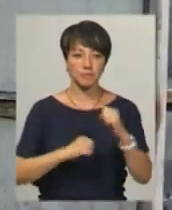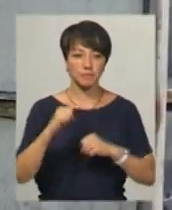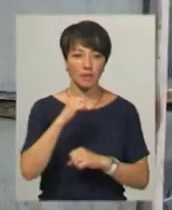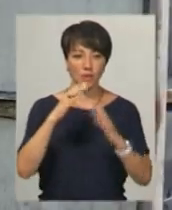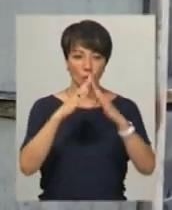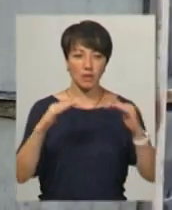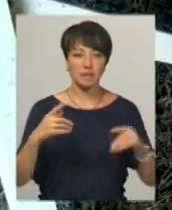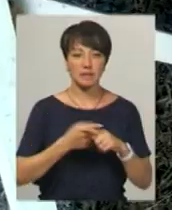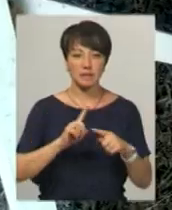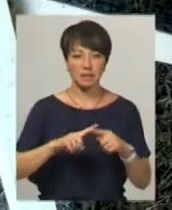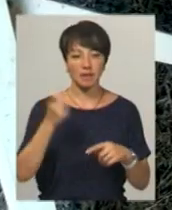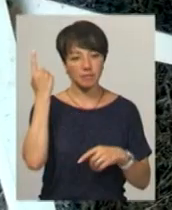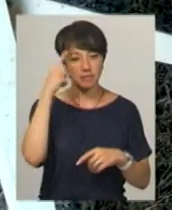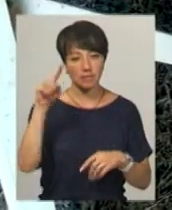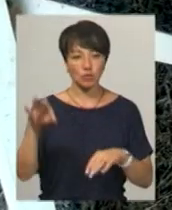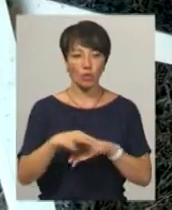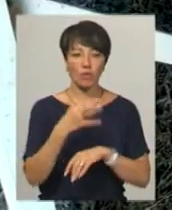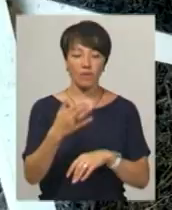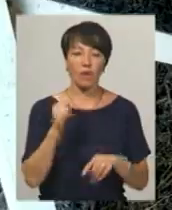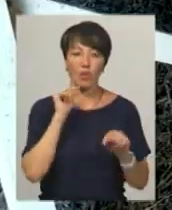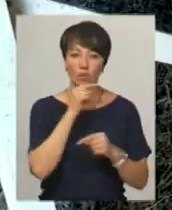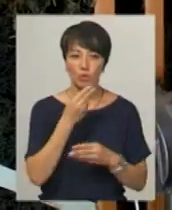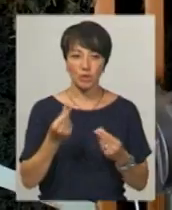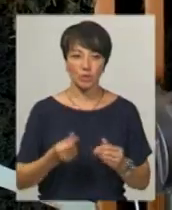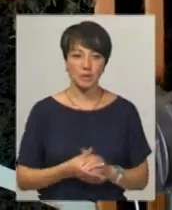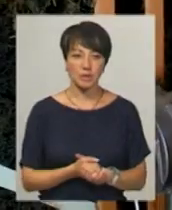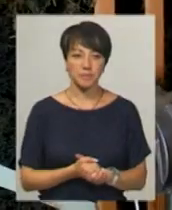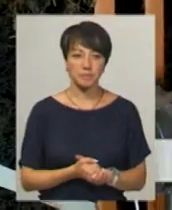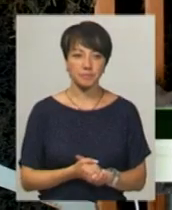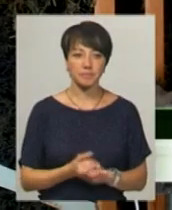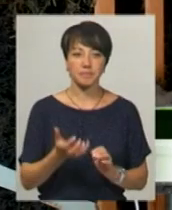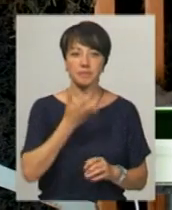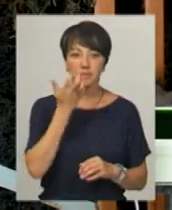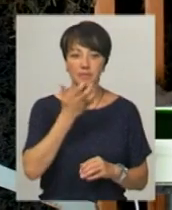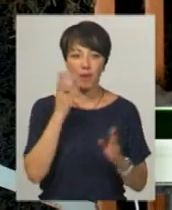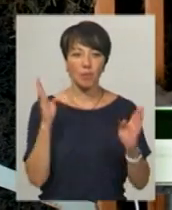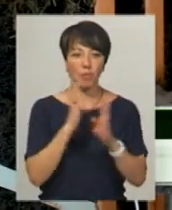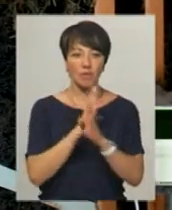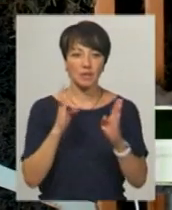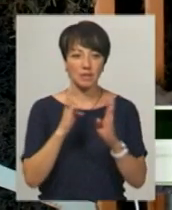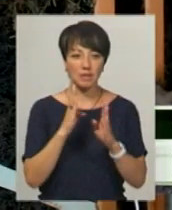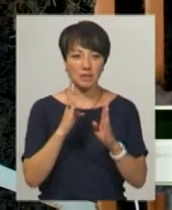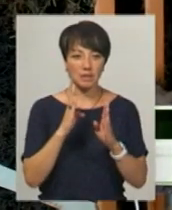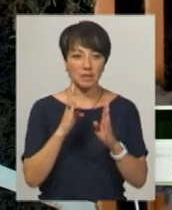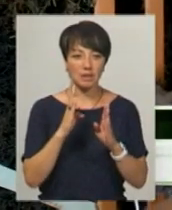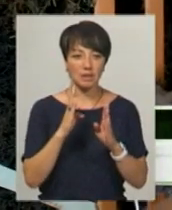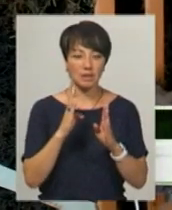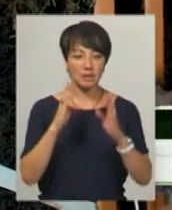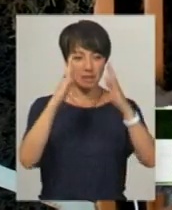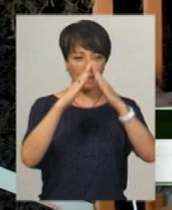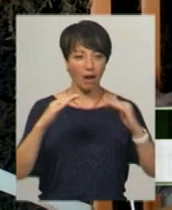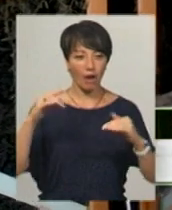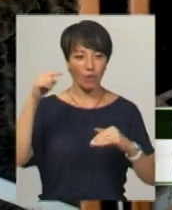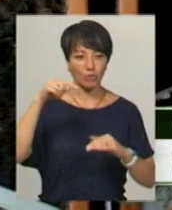горища. Цей винахід чоловіка Олени Сергія дозволяє економити гроші. Береться тепле повітря з чердака